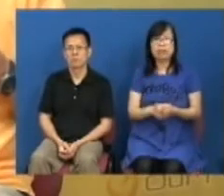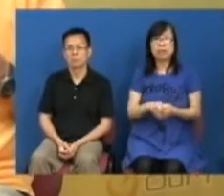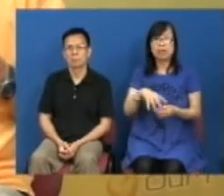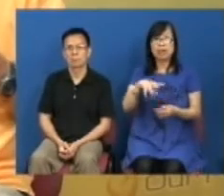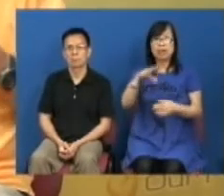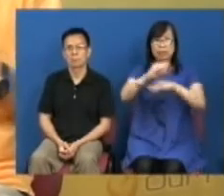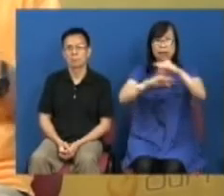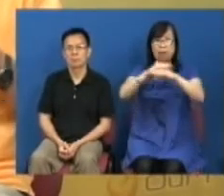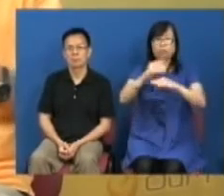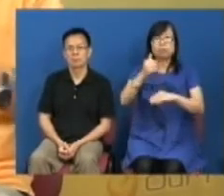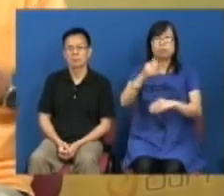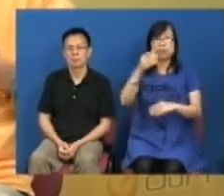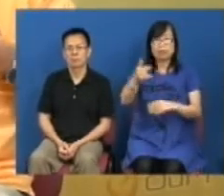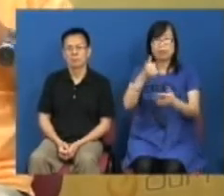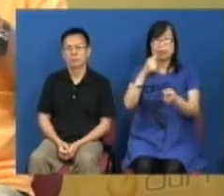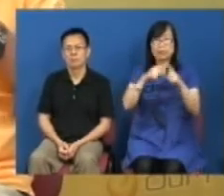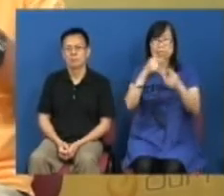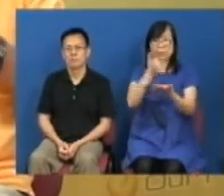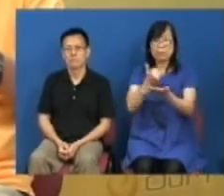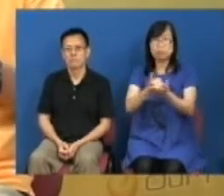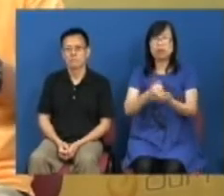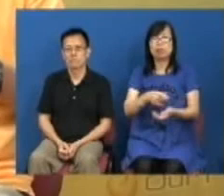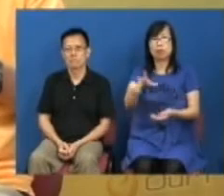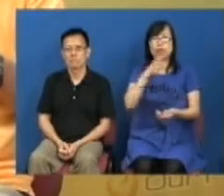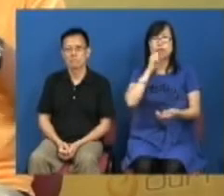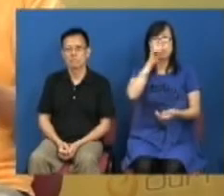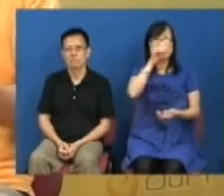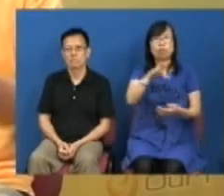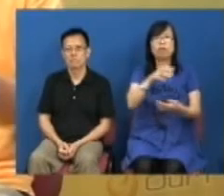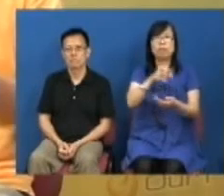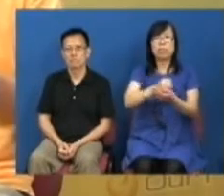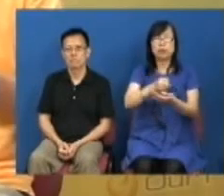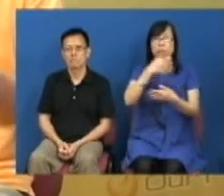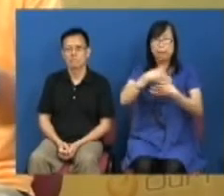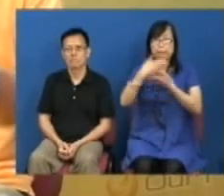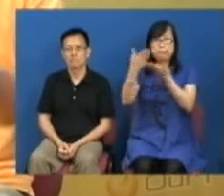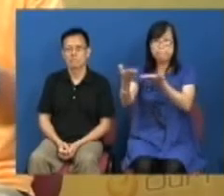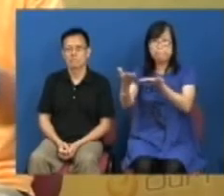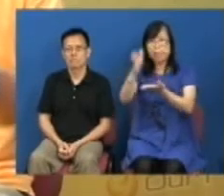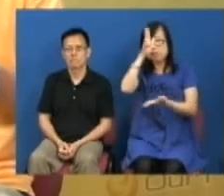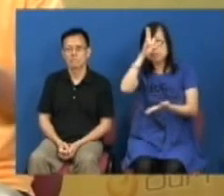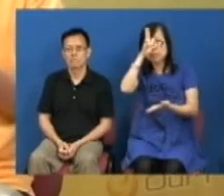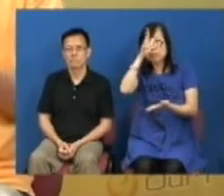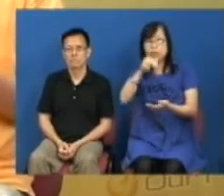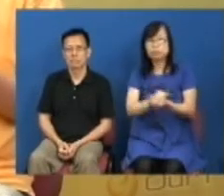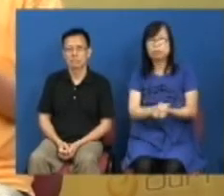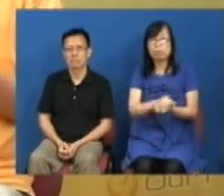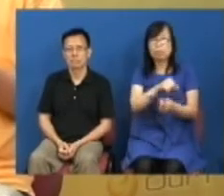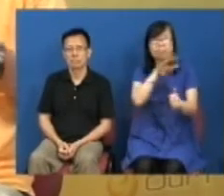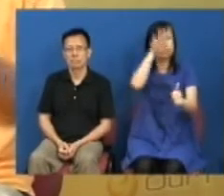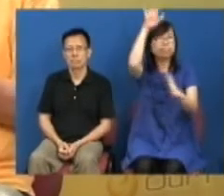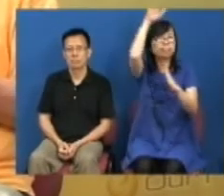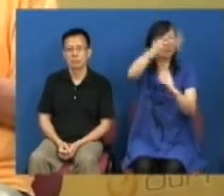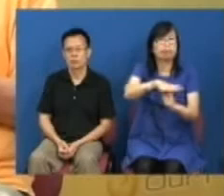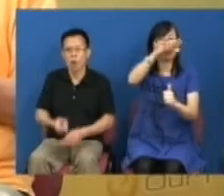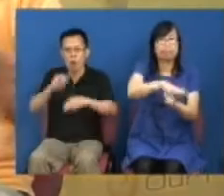我们的亲人过世之后尝试拿回公道都会被政府受到无理的打压或者